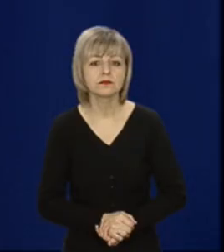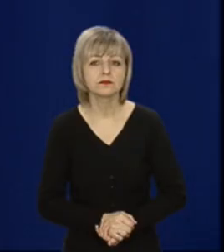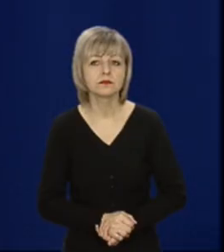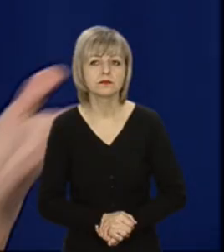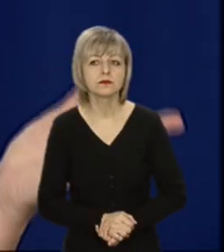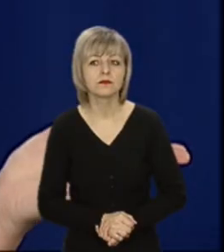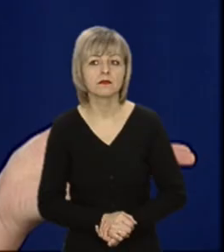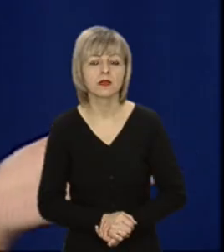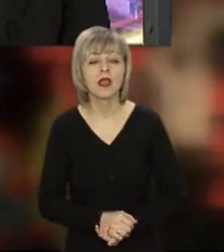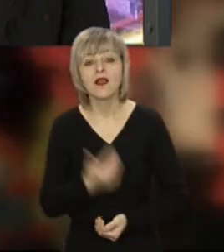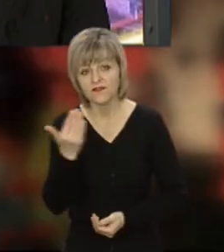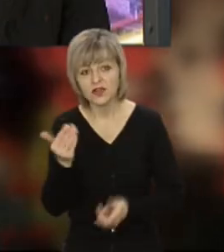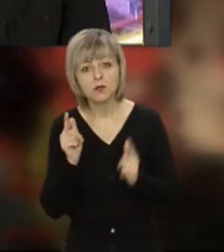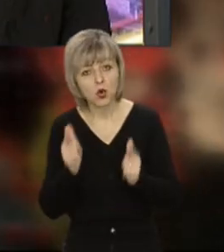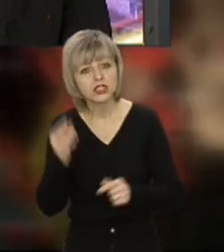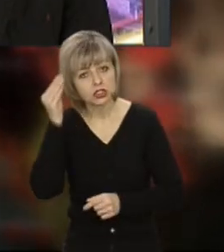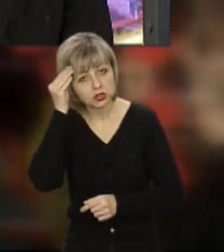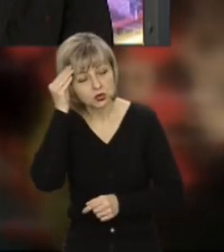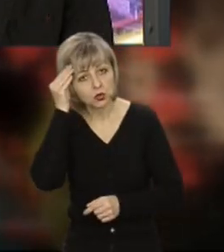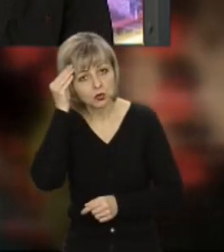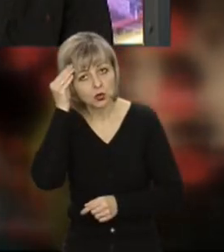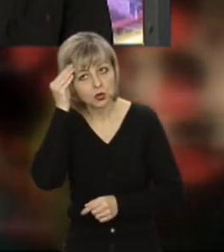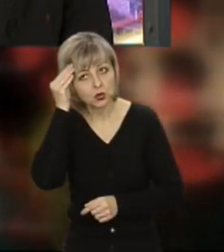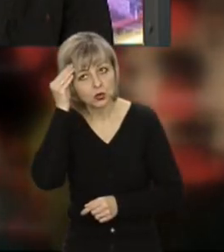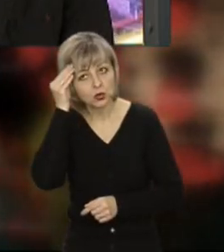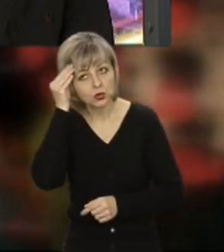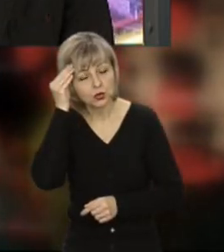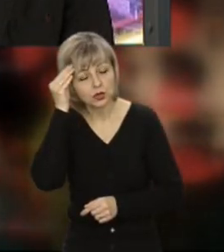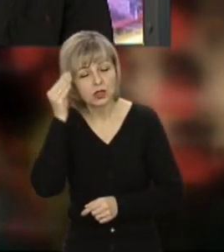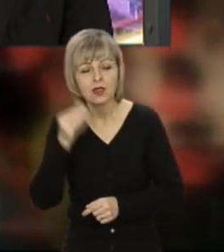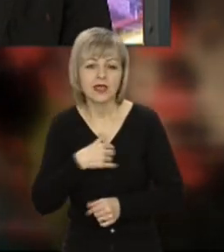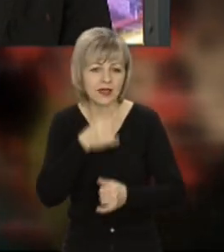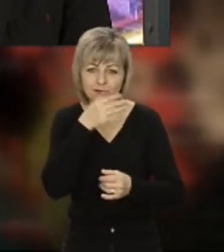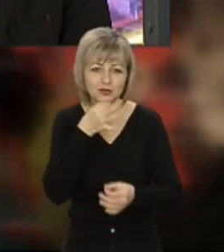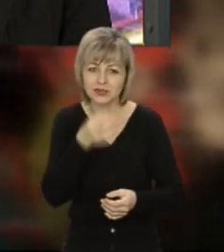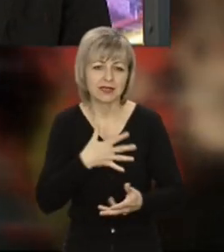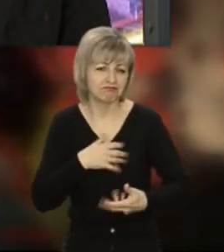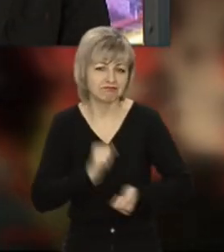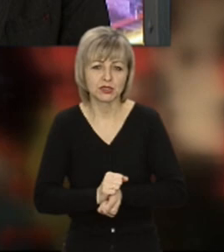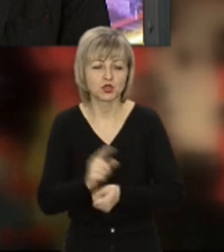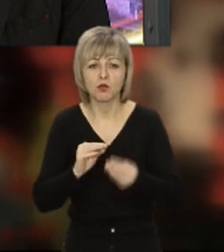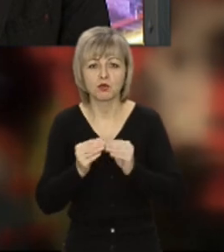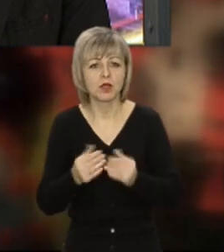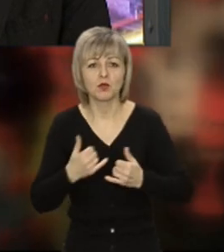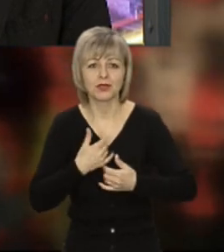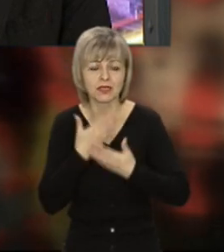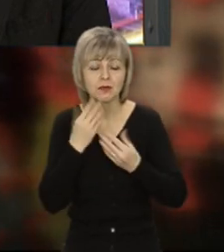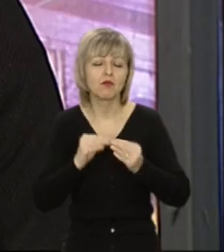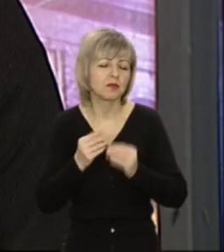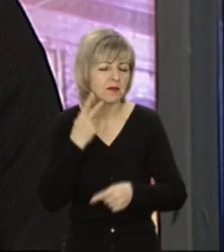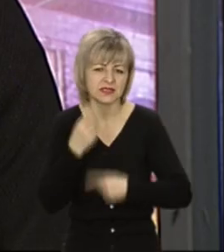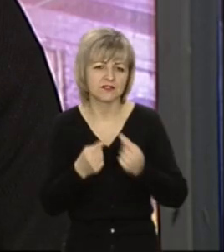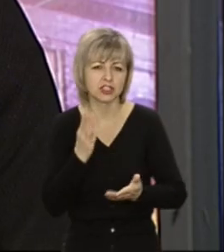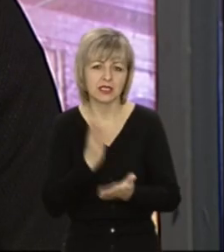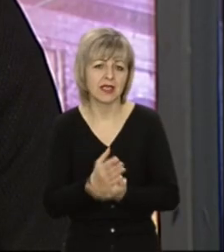Пане Олександре, чи погоджуєтесь з думкою, власне… Я би не сказав так категорично, що проблем зовсім немає, проблеми завжди є,